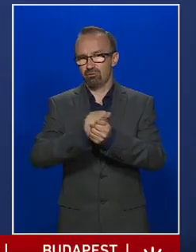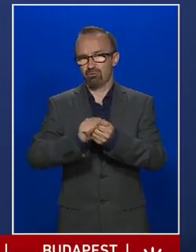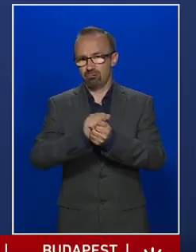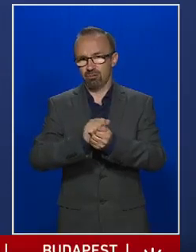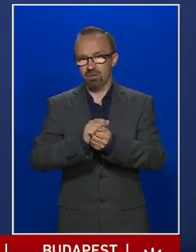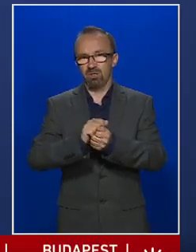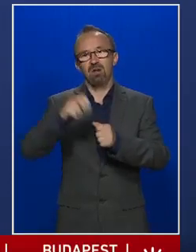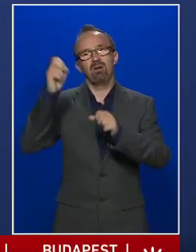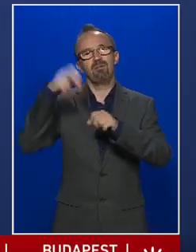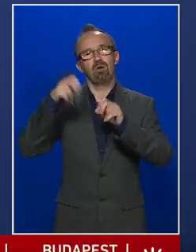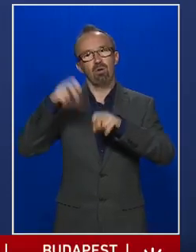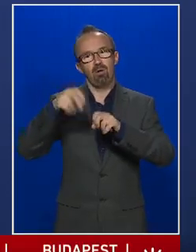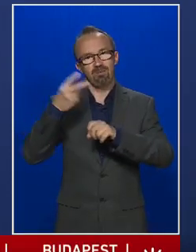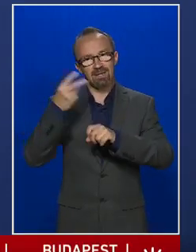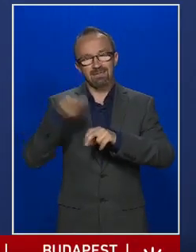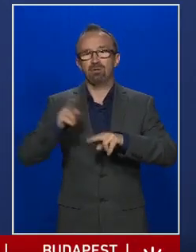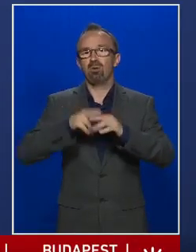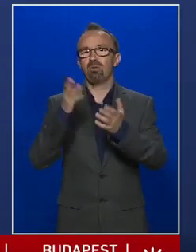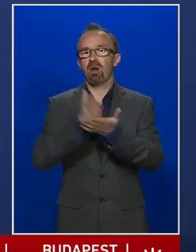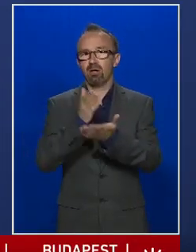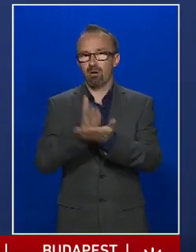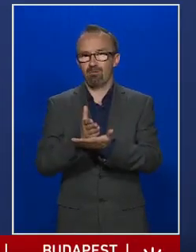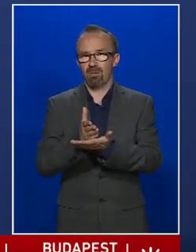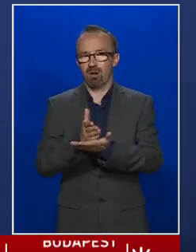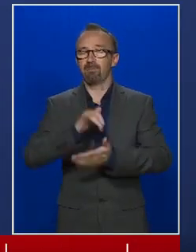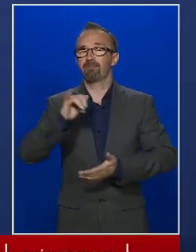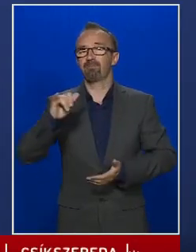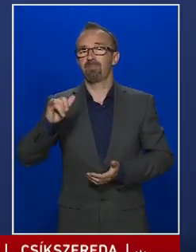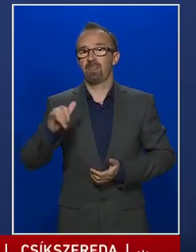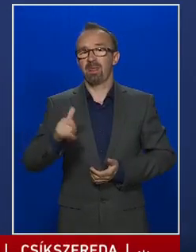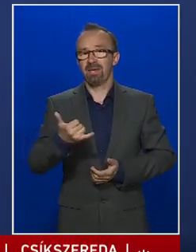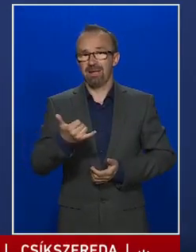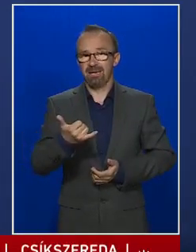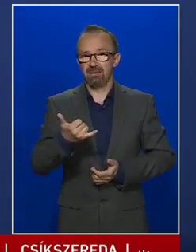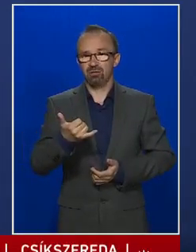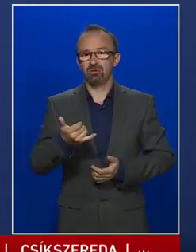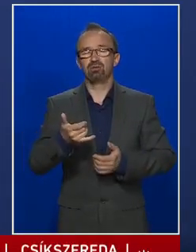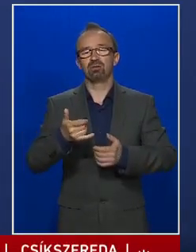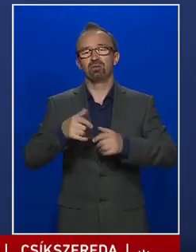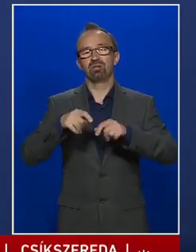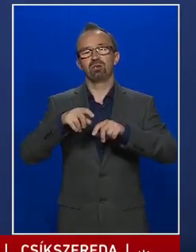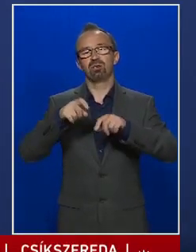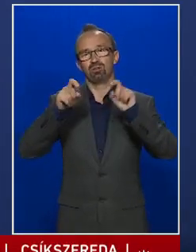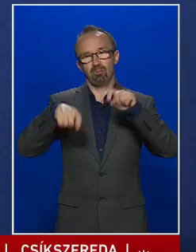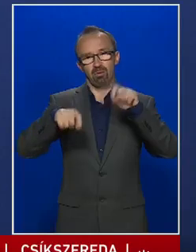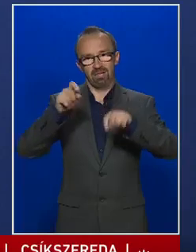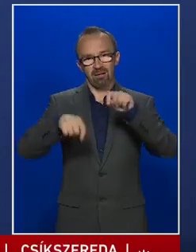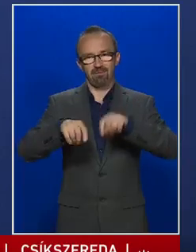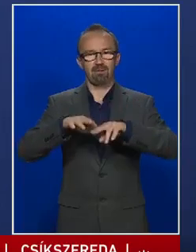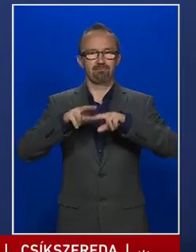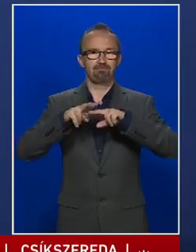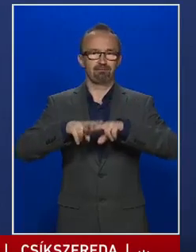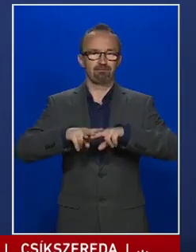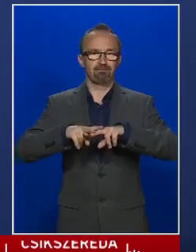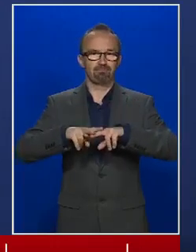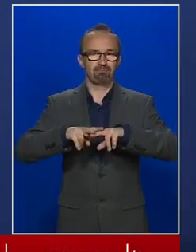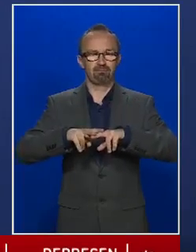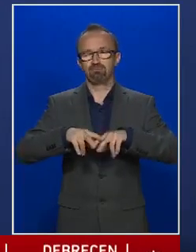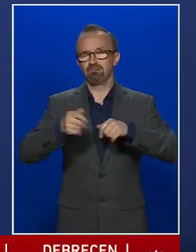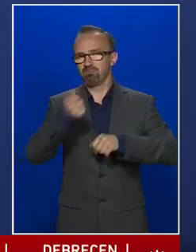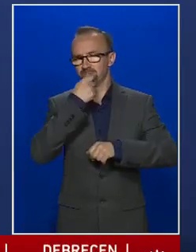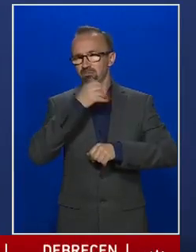folyóvízzel többször és lecsurgatva utána fogyaszthatók,